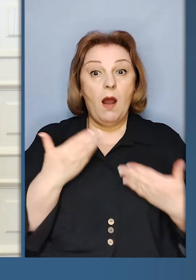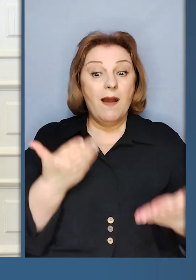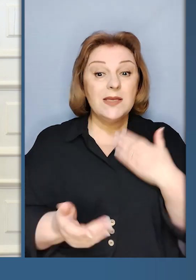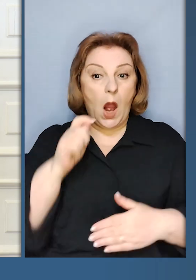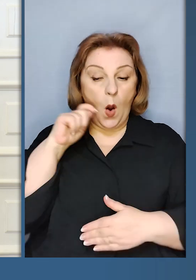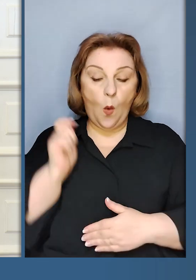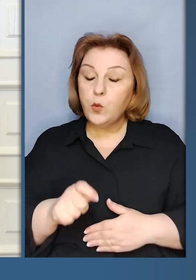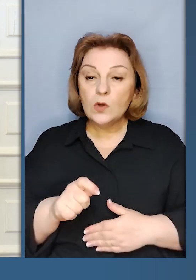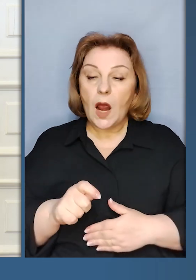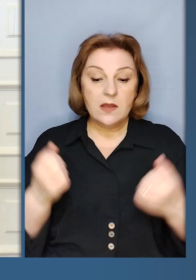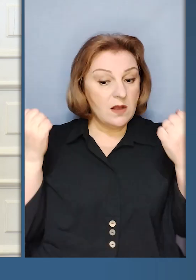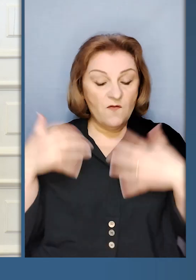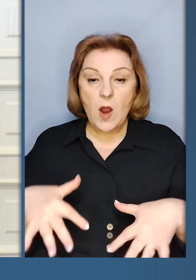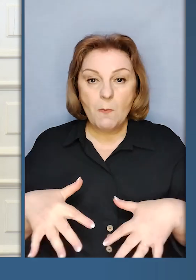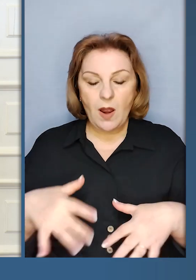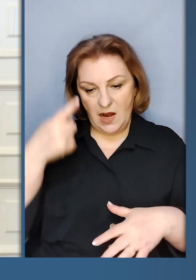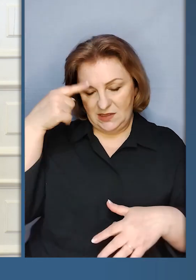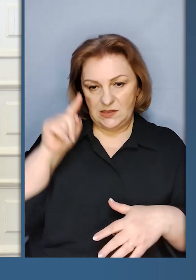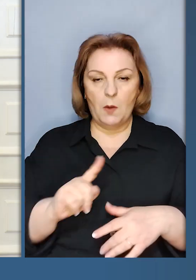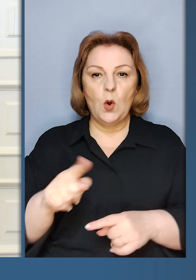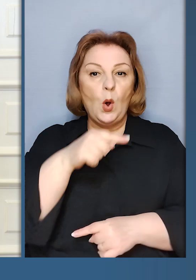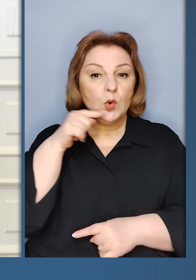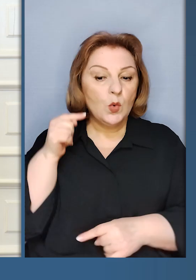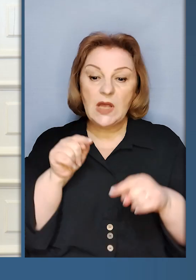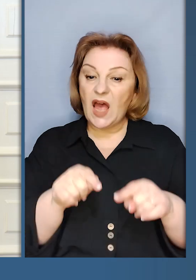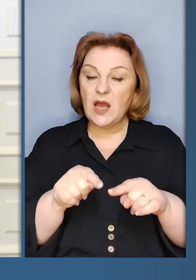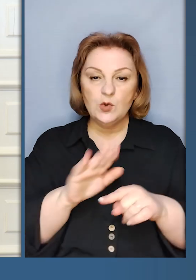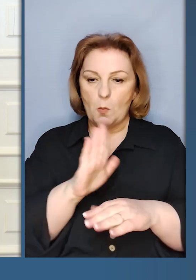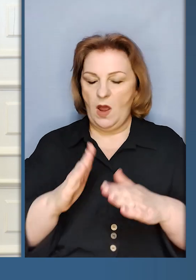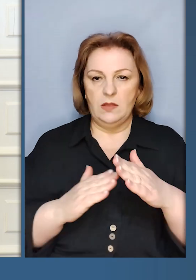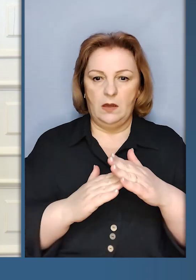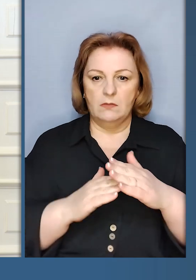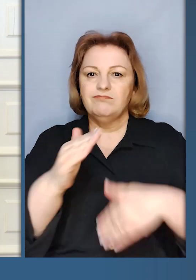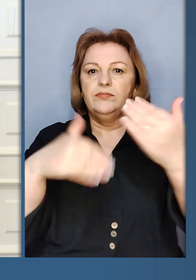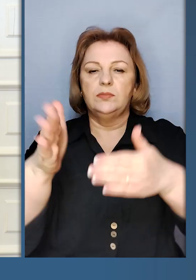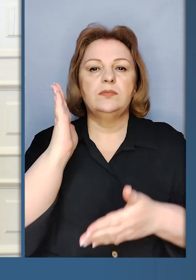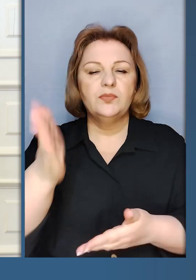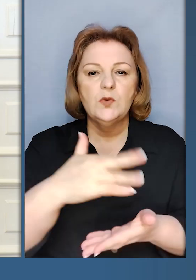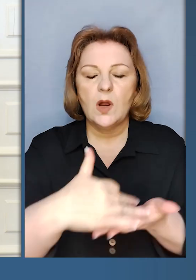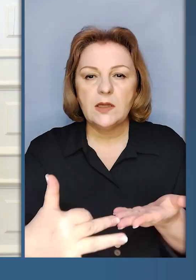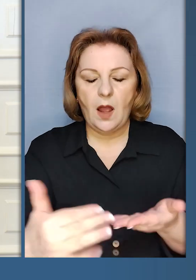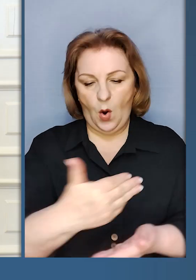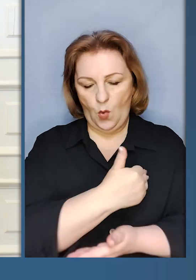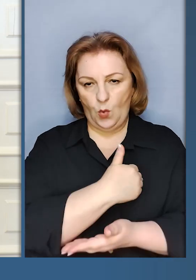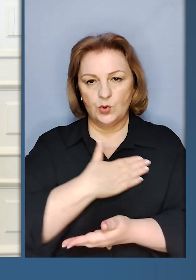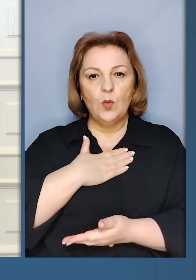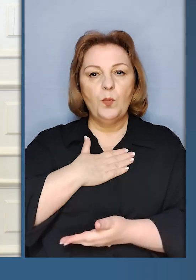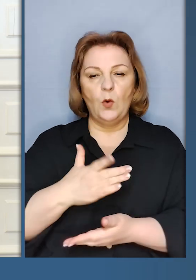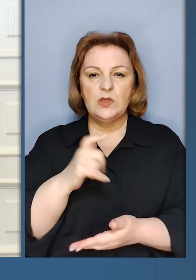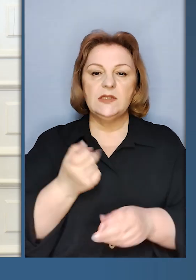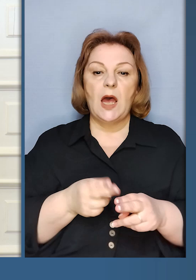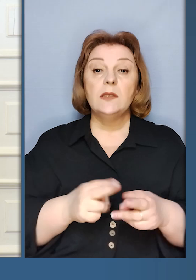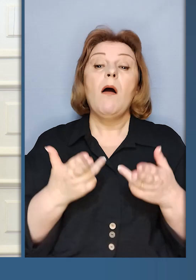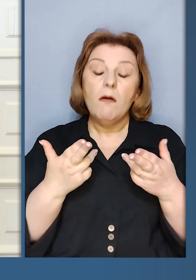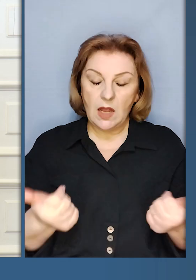тому що якщо Україна впаде, ми знаємо, що Росія на цьому не зупиниться і піде далі. Я хочу вам подякувати за це.